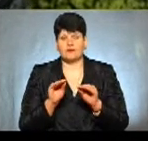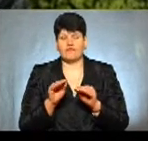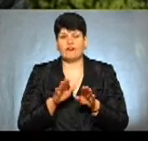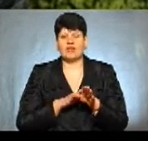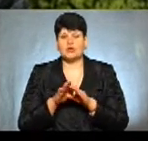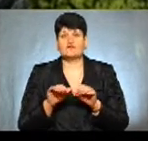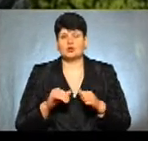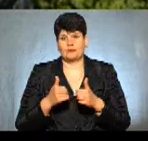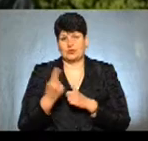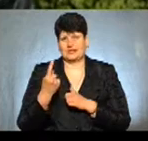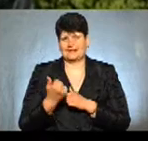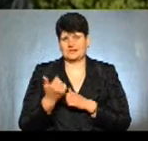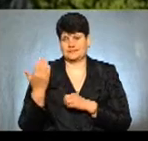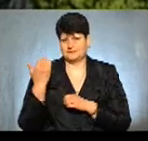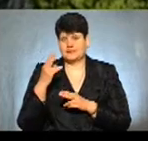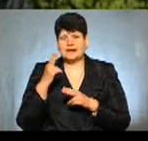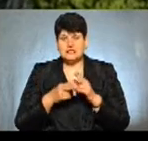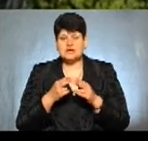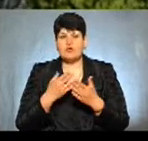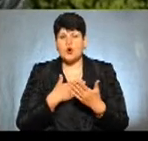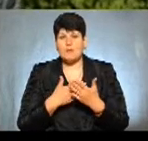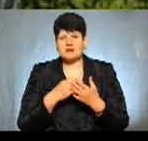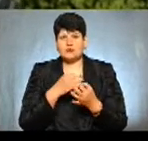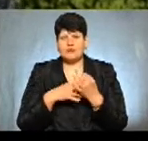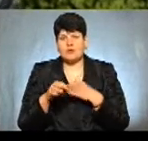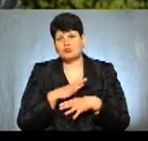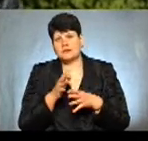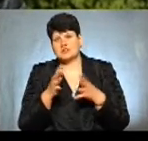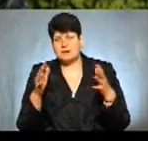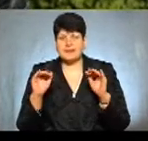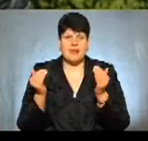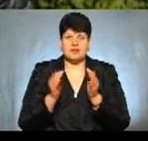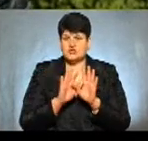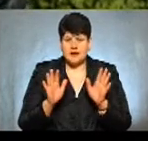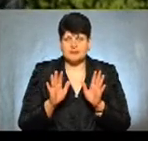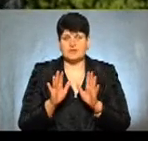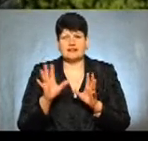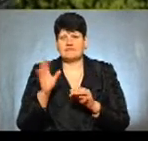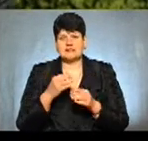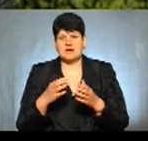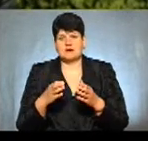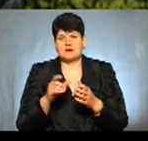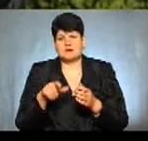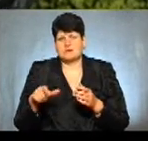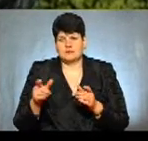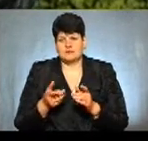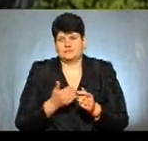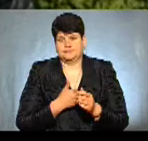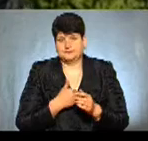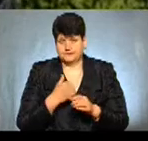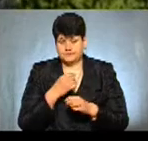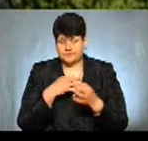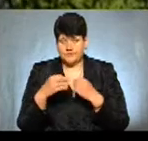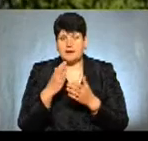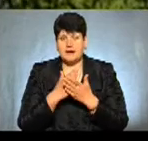буквально тиждень тому закінчив громадське обговорення, вони були масштабними, немасштабними, бо не вся громада долучилася до обговорення. Тим не менше, ми маємо зараз